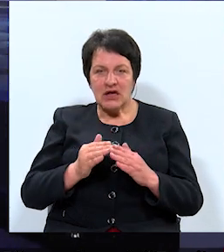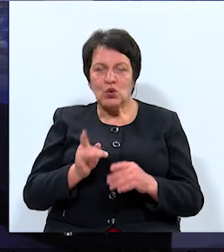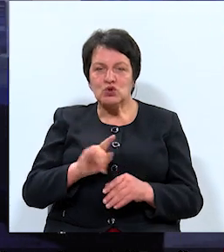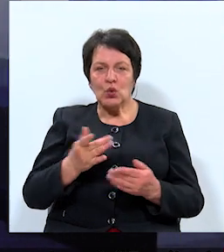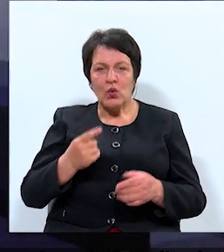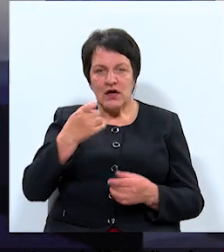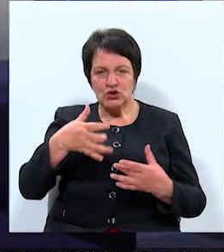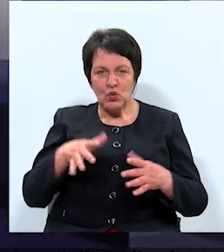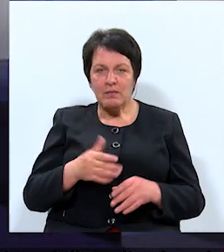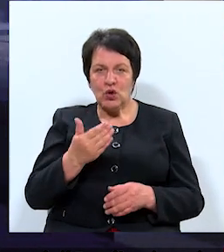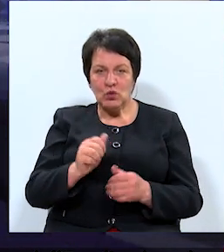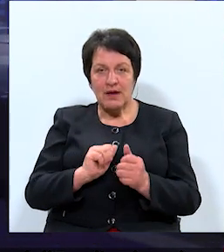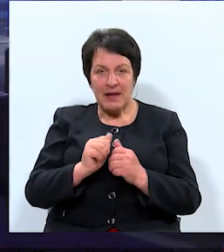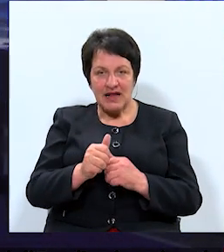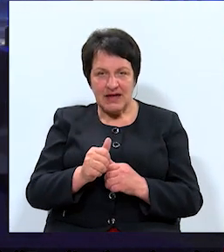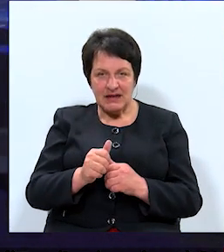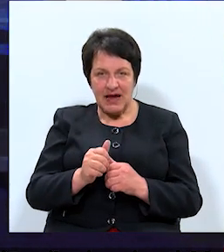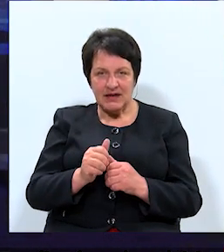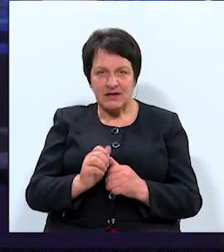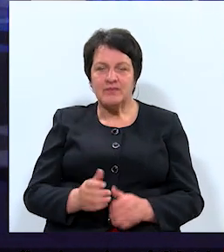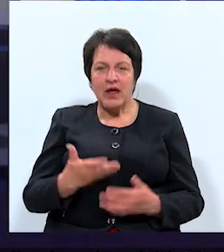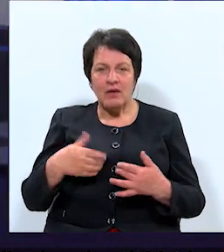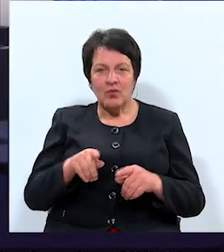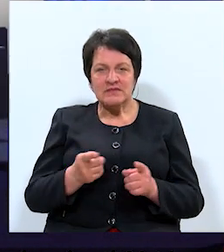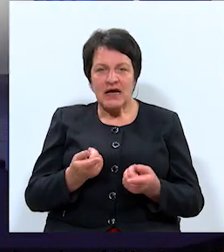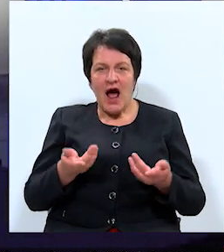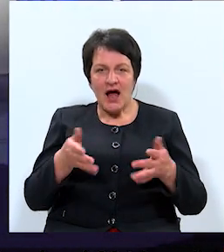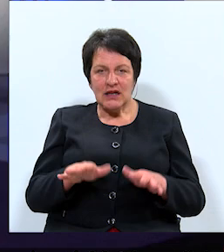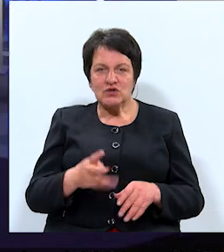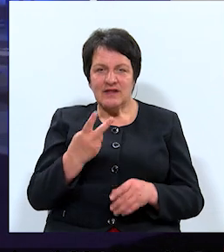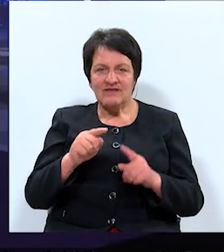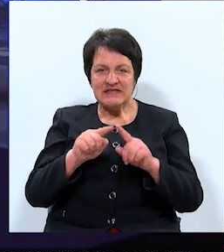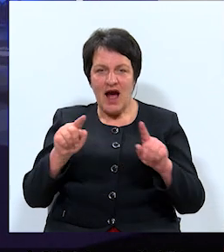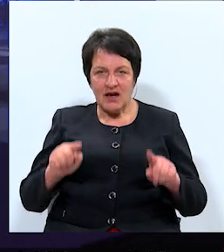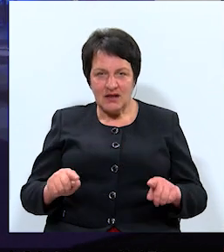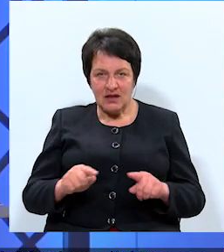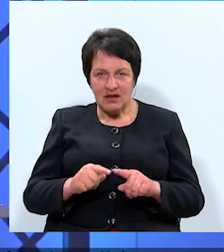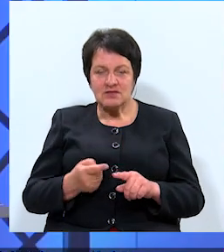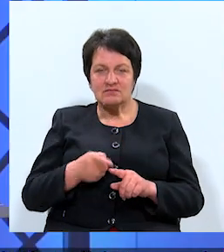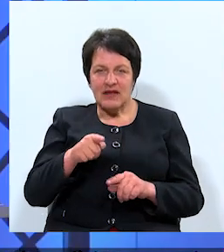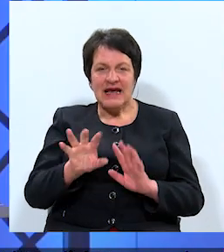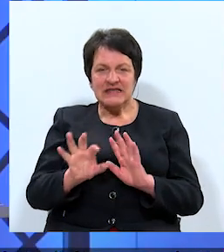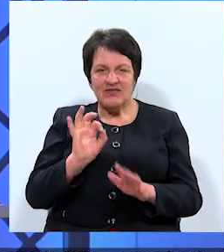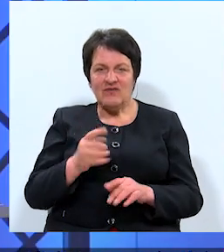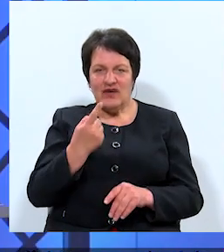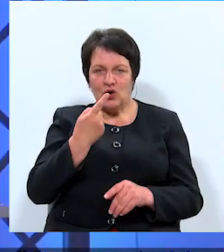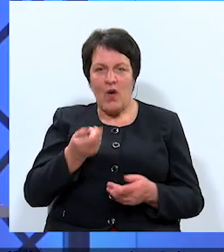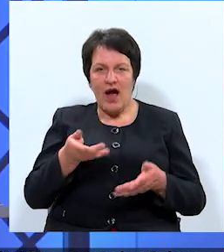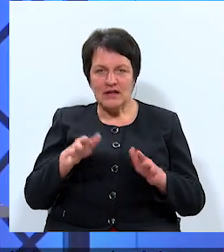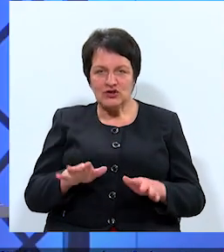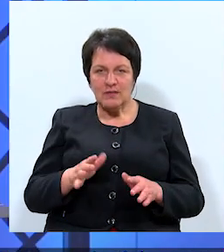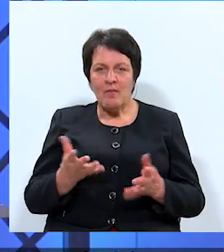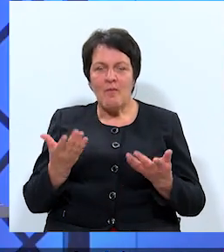kuras domi jūs pretendējat. Mums ir atlikušas divas kartītes, līdz ar to izvēlamies vienu no atlikušajiem